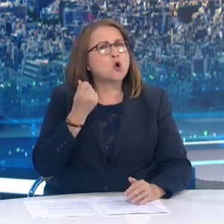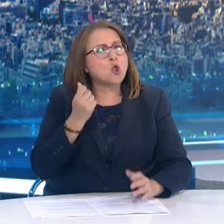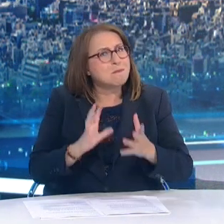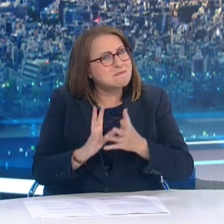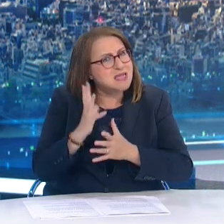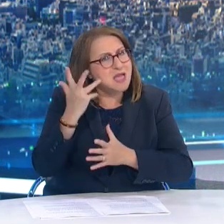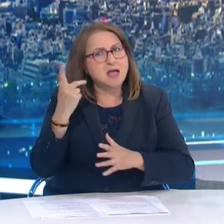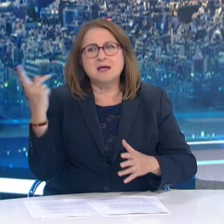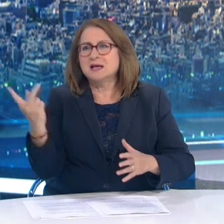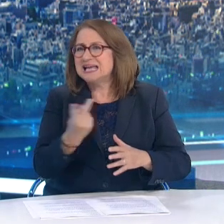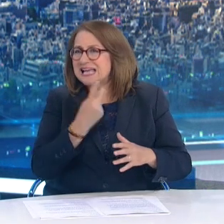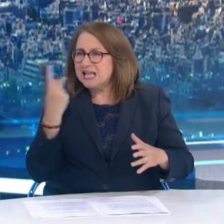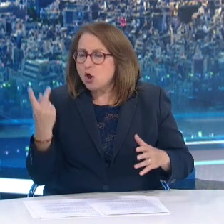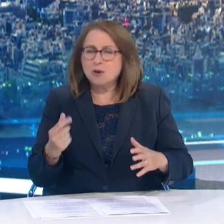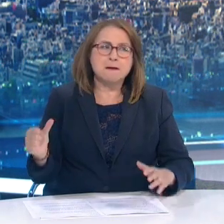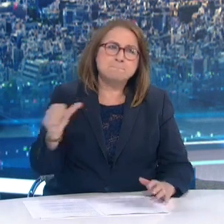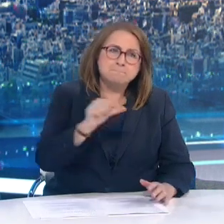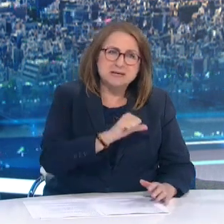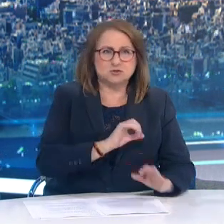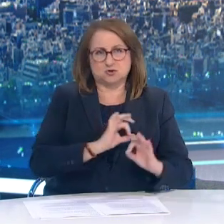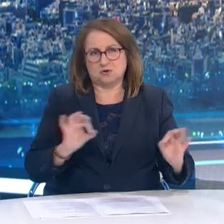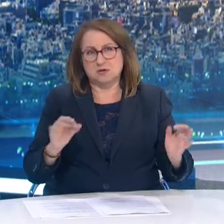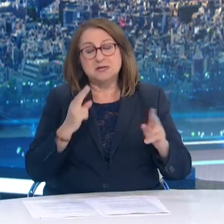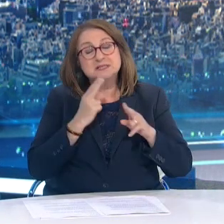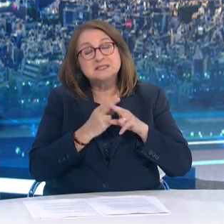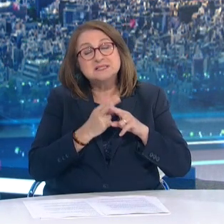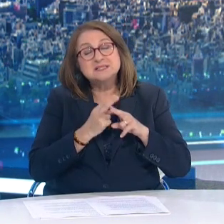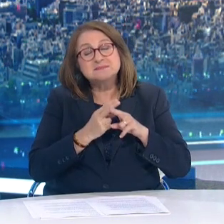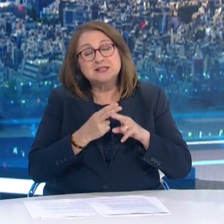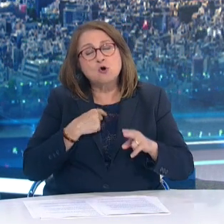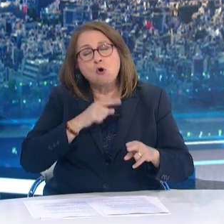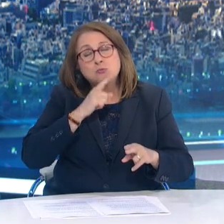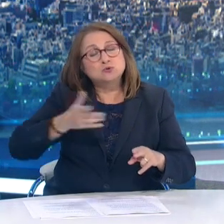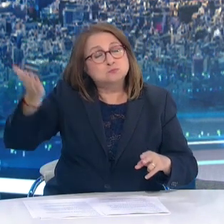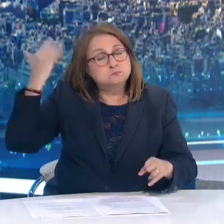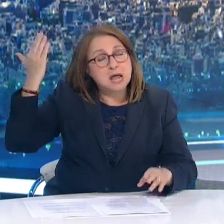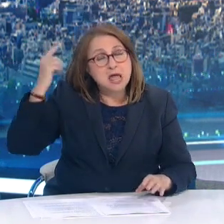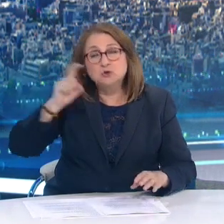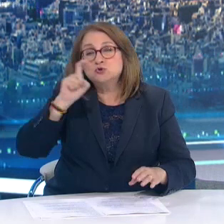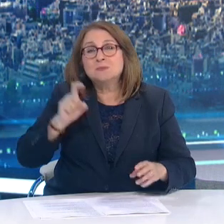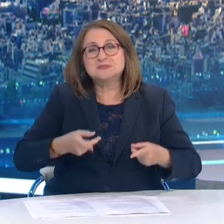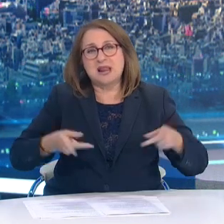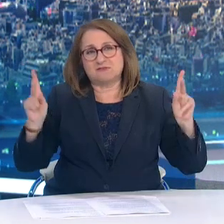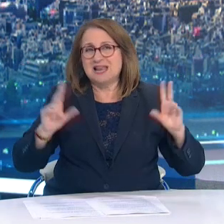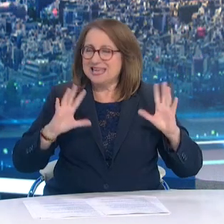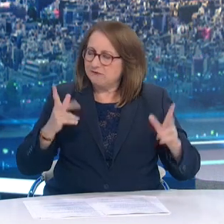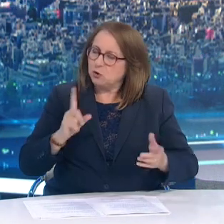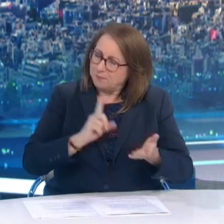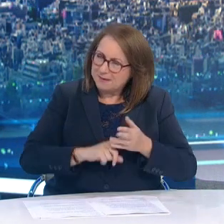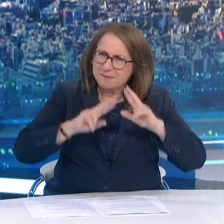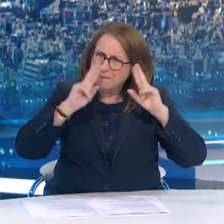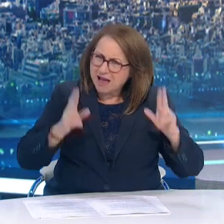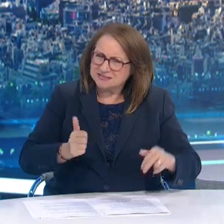δραστηριότητα όπως την έχουμε ζήσει και όπως τη θέλουμε Άρα είναι προς όφελος και των επιχειρηματιών να συμβάλλουν σε αυτή την